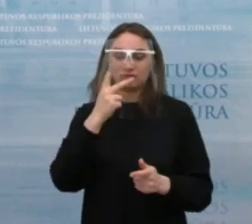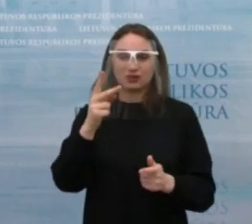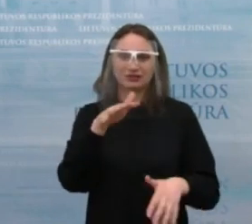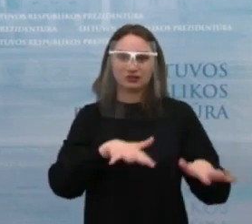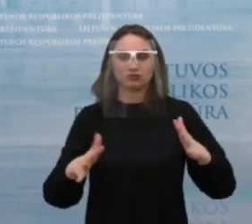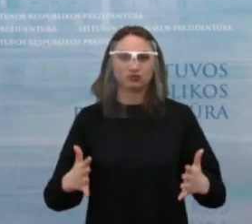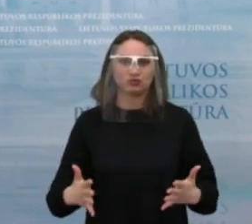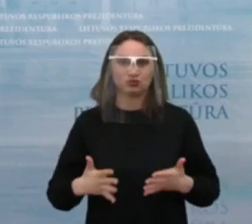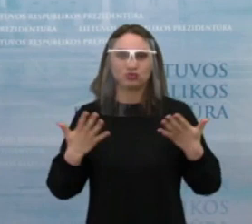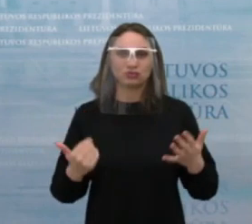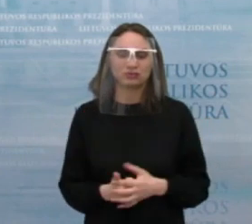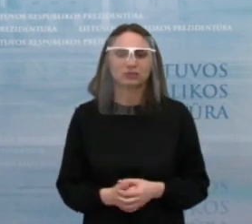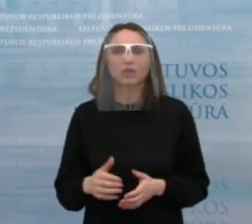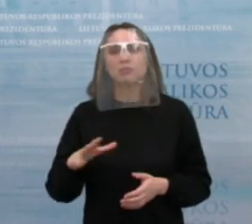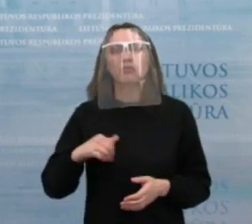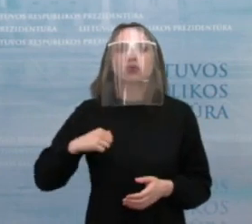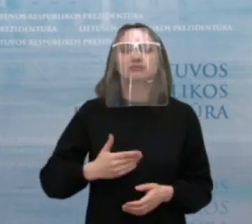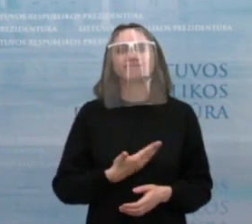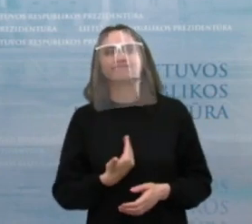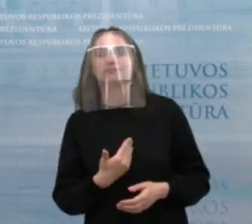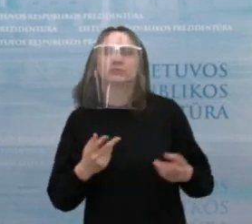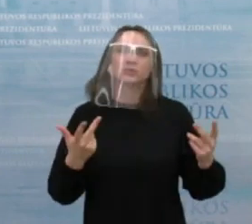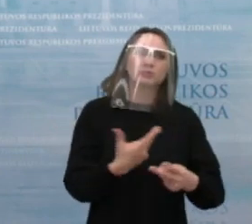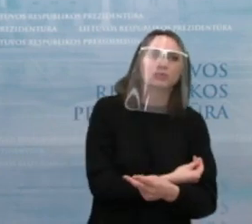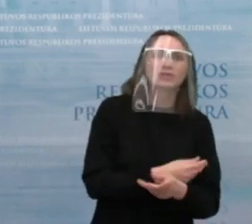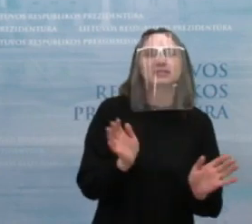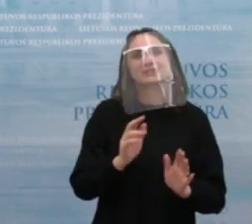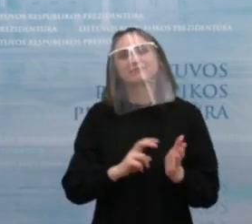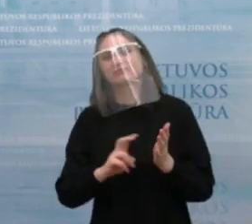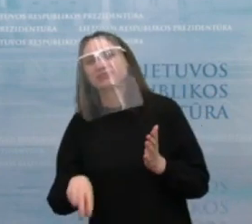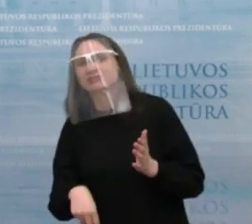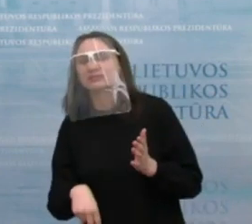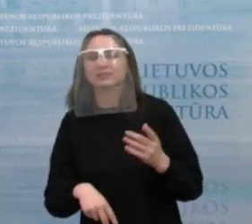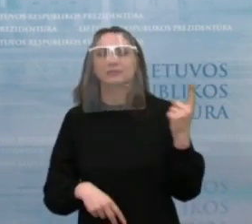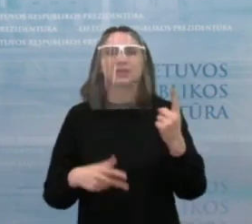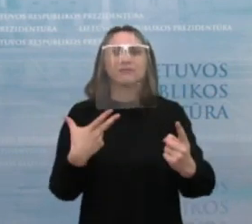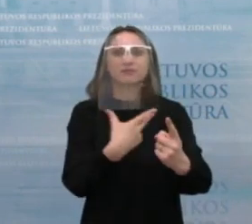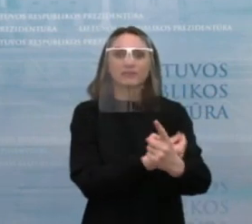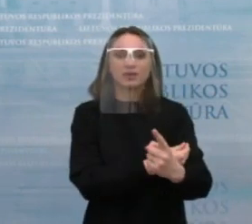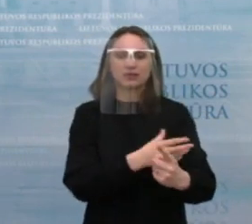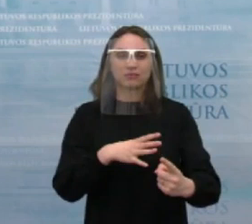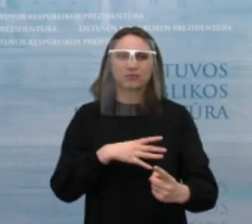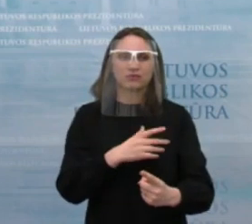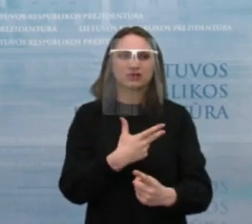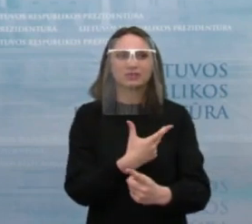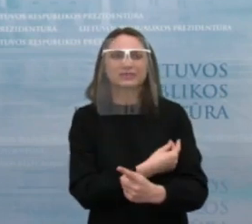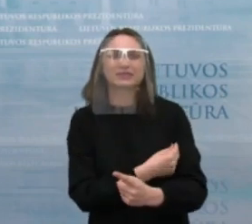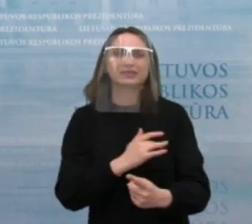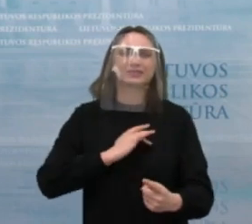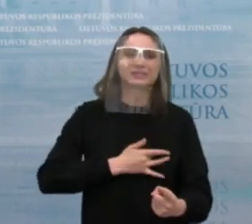kad žmonių kiekis, kurie buvo neapsisprendę vakcinuotis pirmojų skiepų, matydami, kad